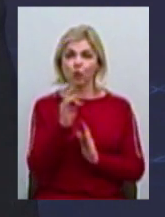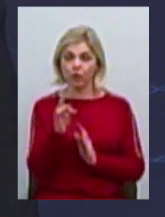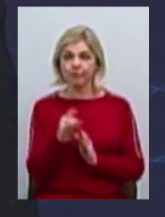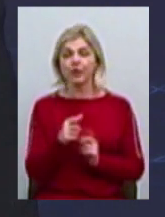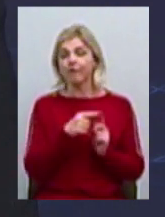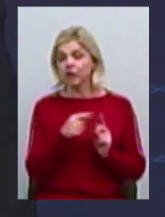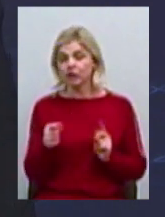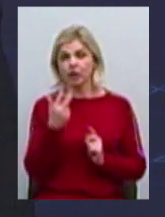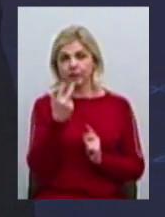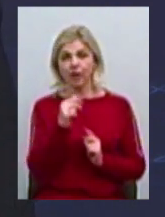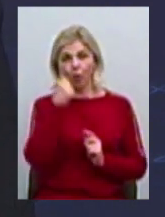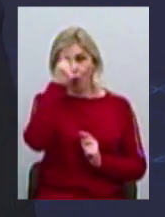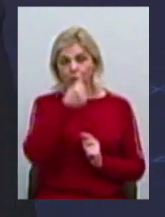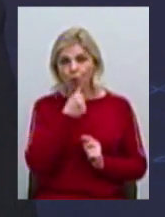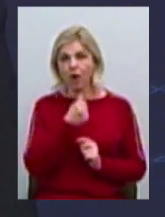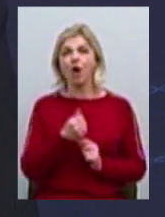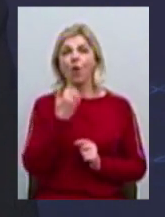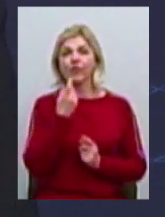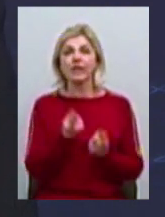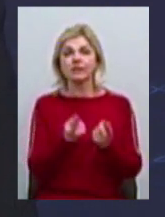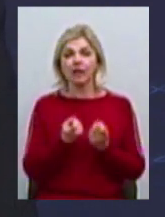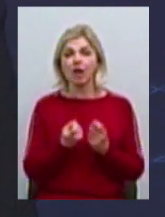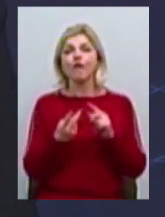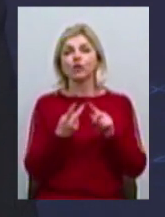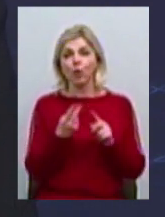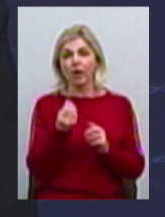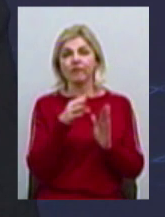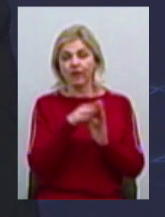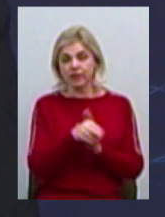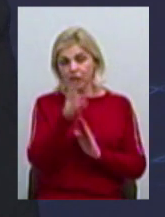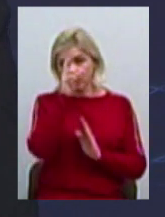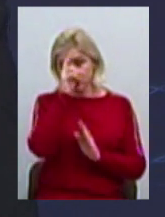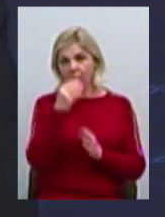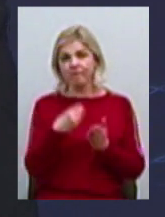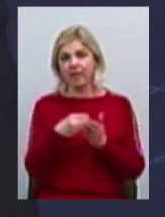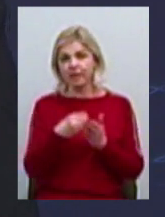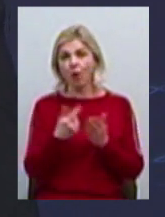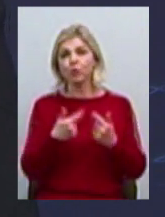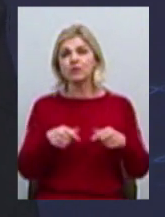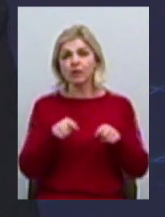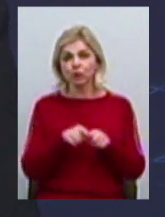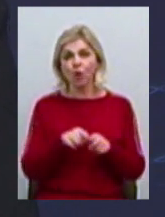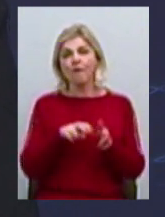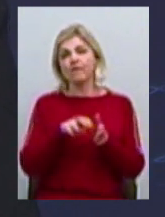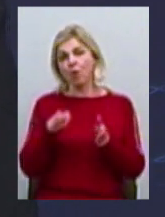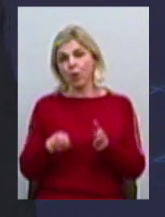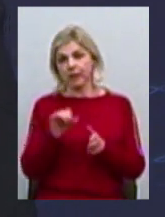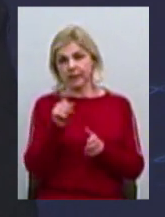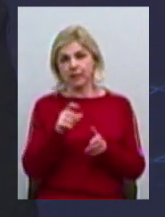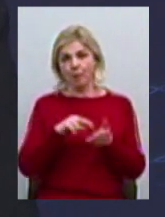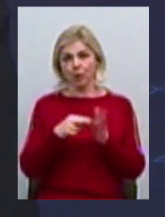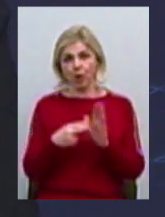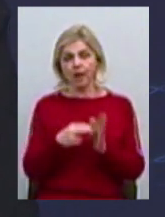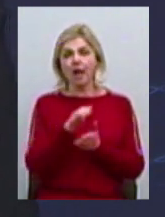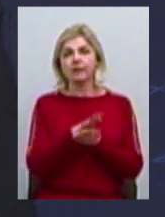трьох років, коли залучають наступного інвестора, Державна інноваційна фінансово-кредитна установа виходить з проєкту. Тобто далі вже стартап